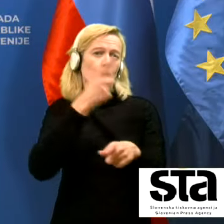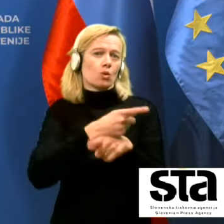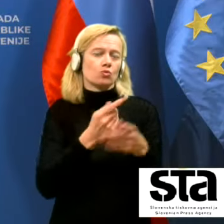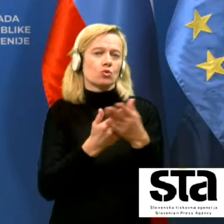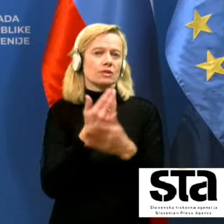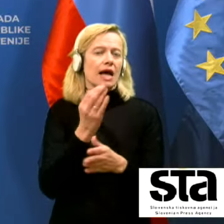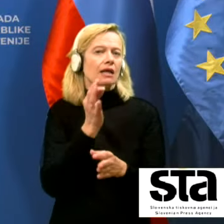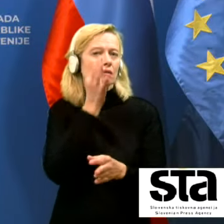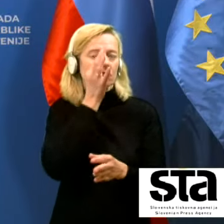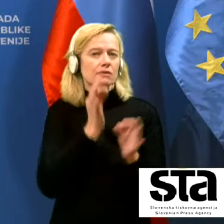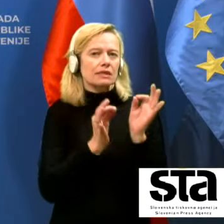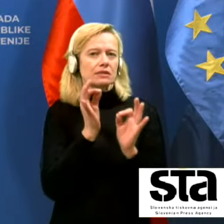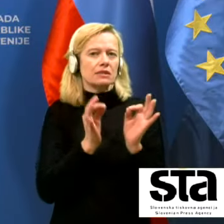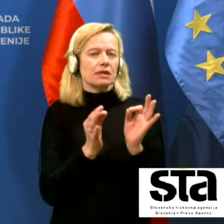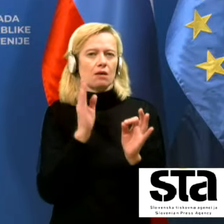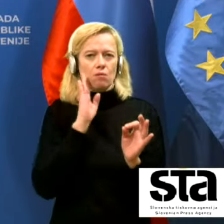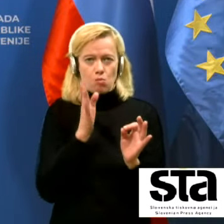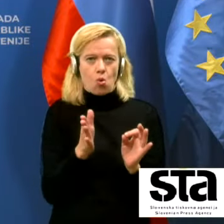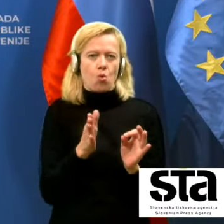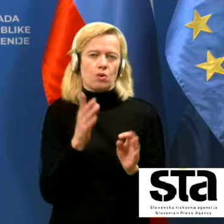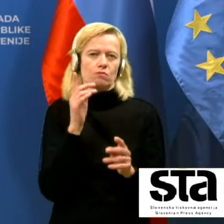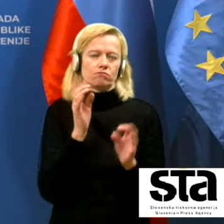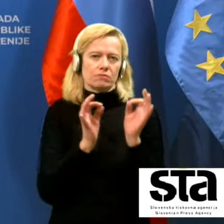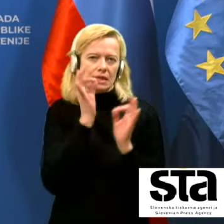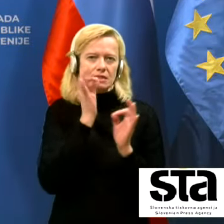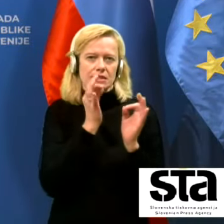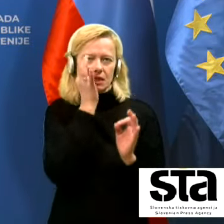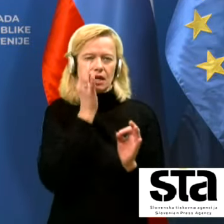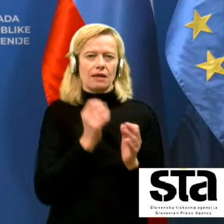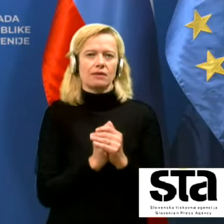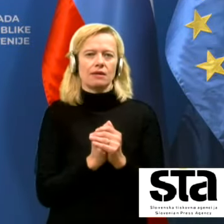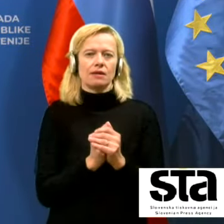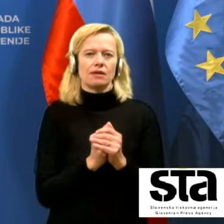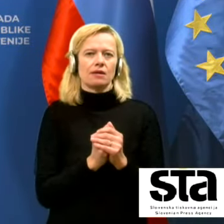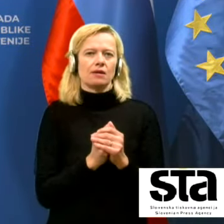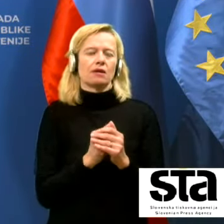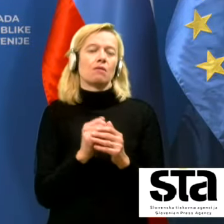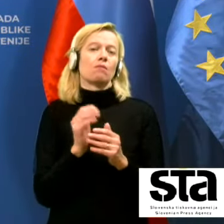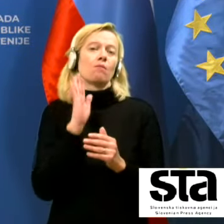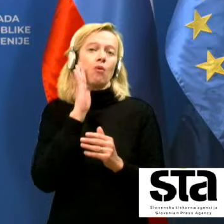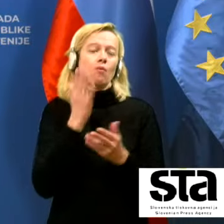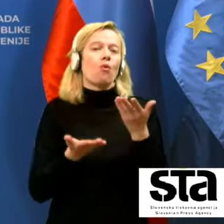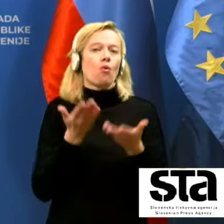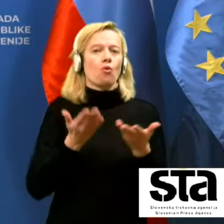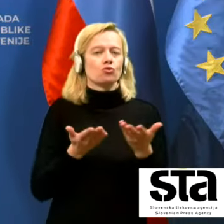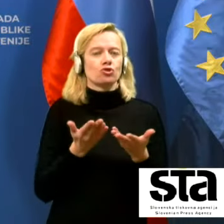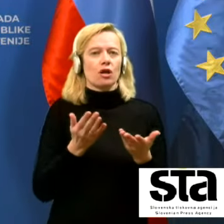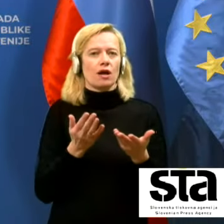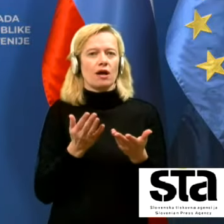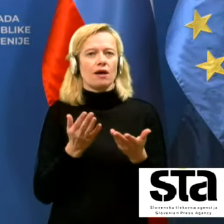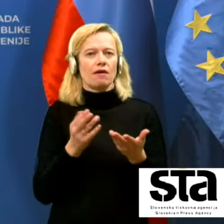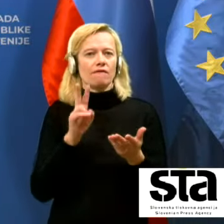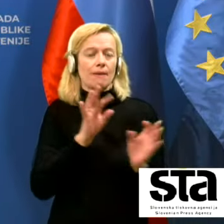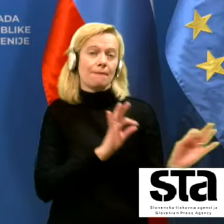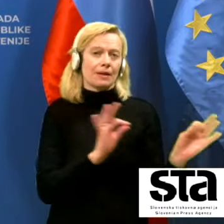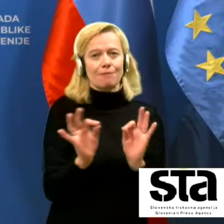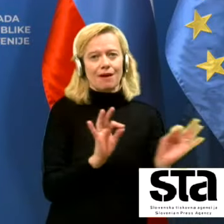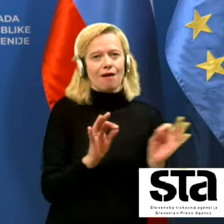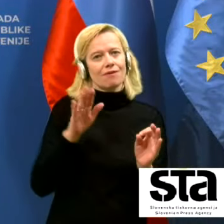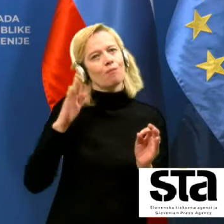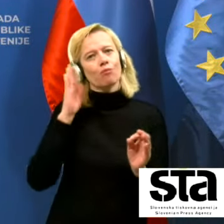testiranje, bo pač testiran in bo morda tudi v pripravah na budoče dni,